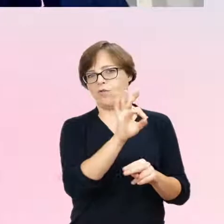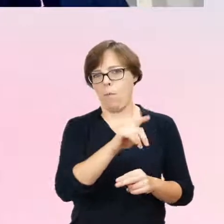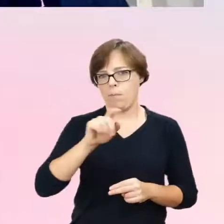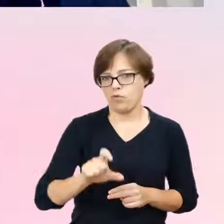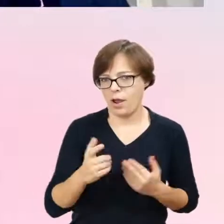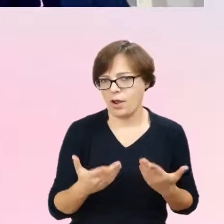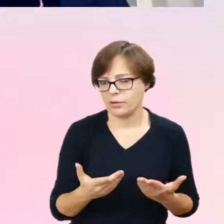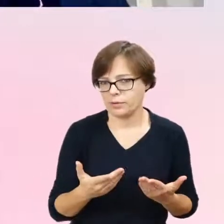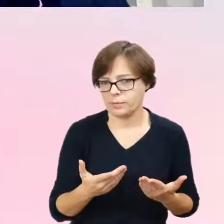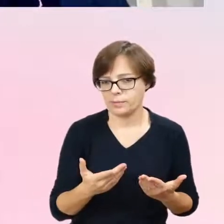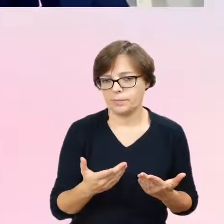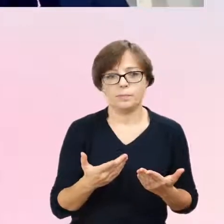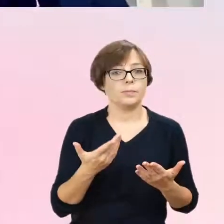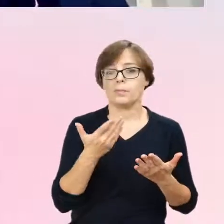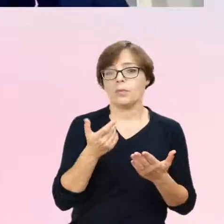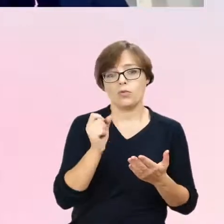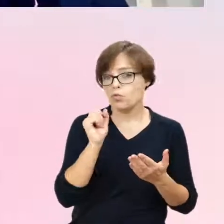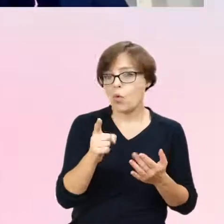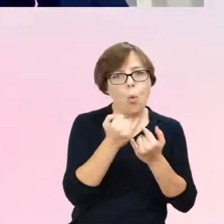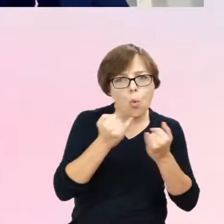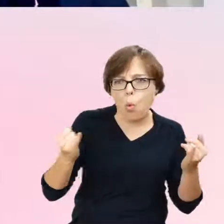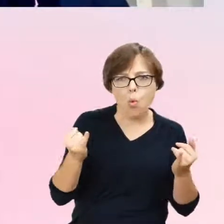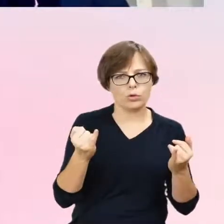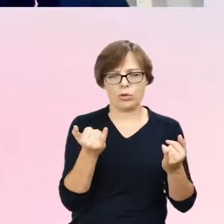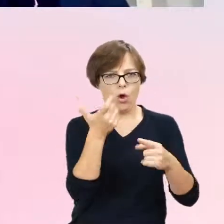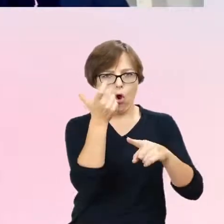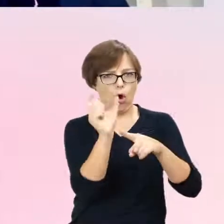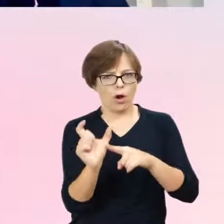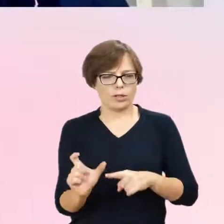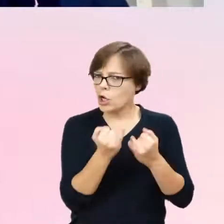płeć. I tutaj pojawiają się przeróżne określenia i